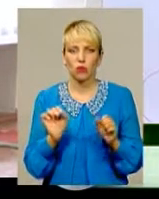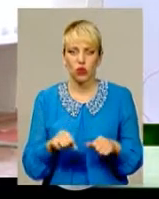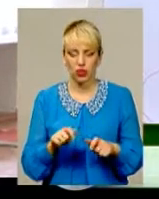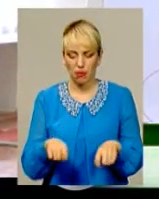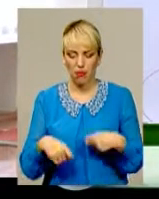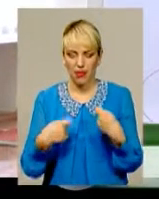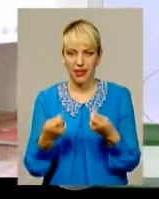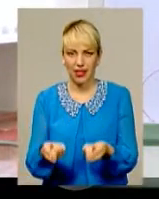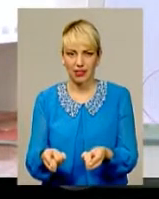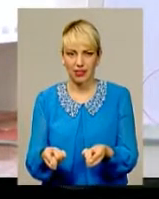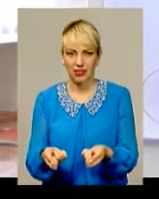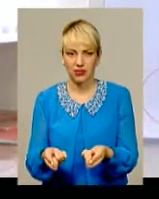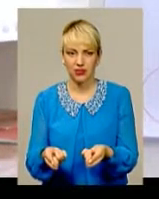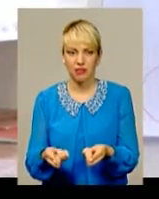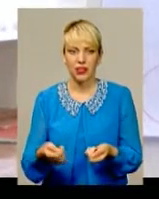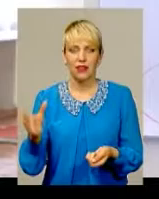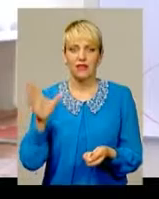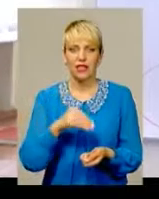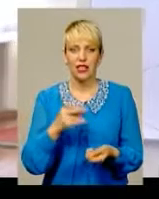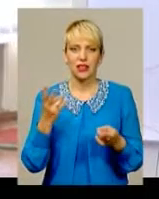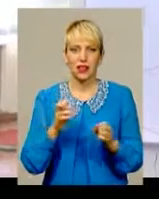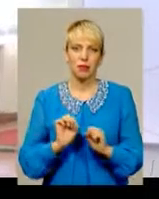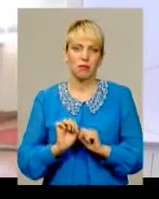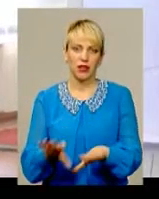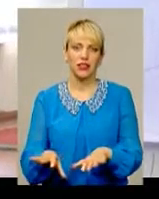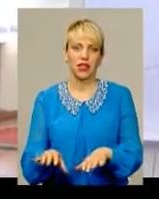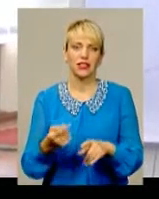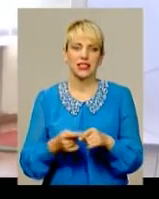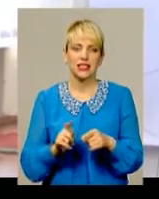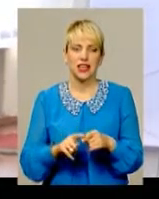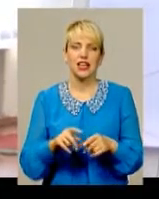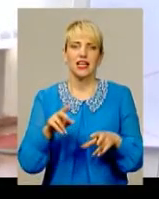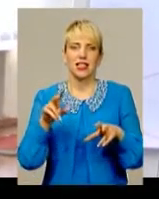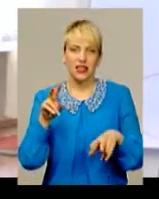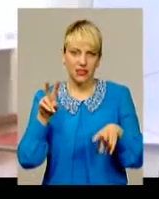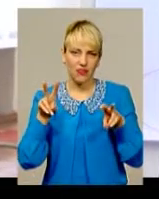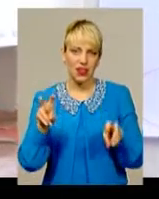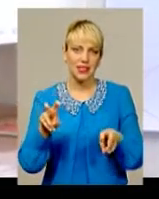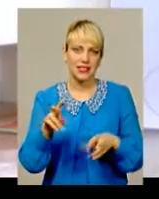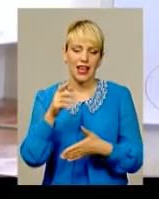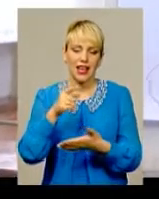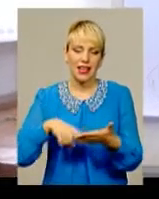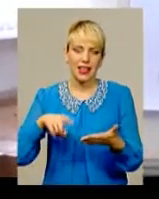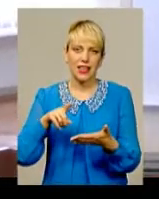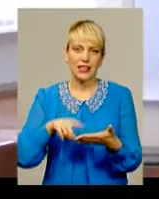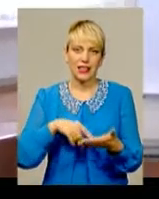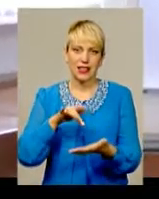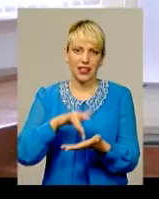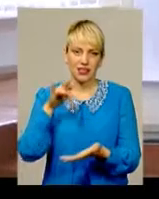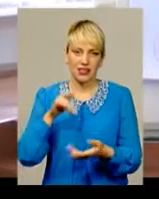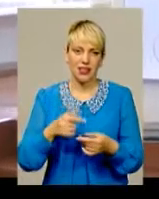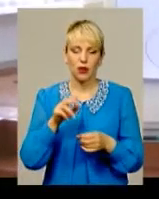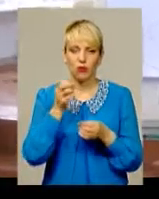передати, все треба передати. Це і називається децентралізація. По-хорошому,